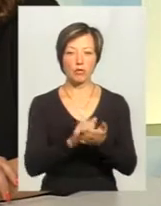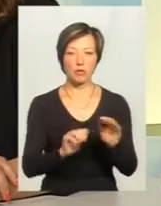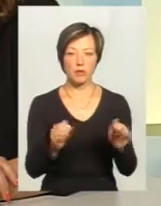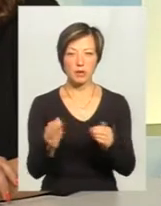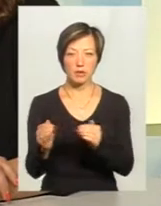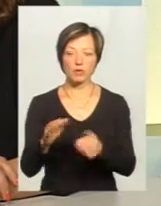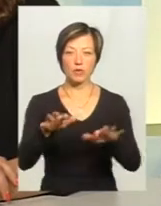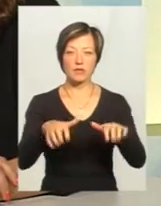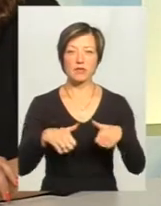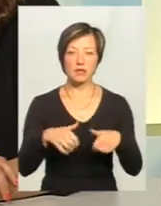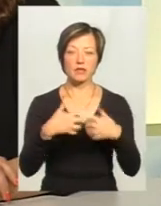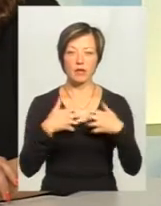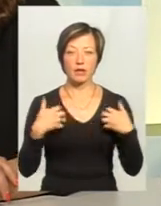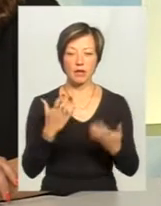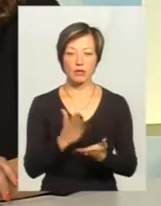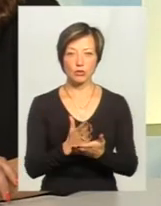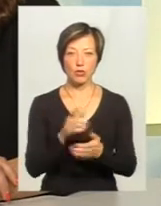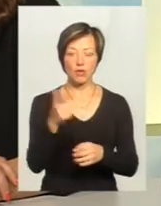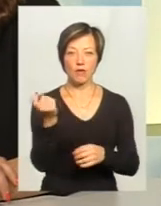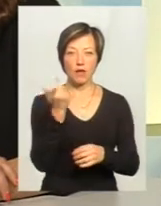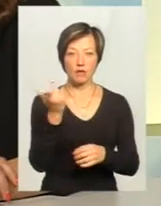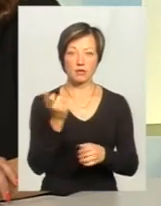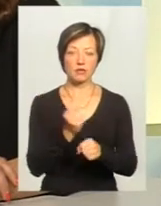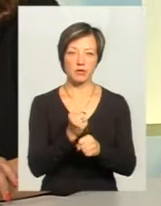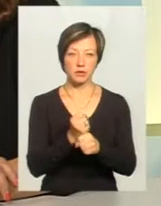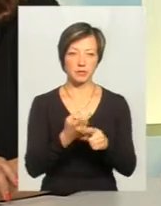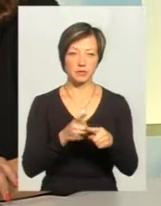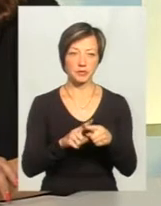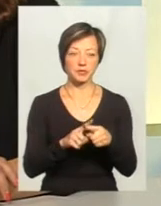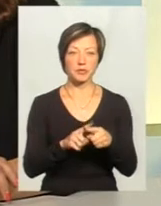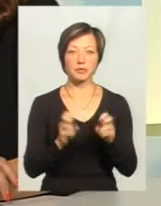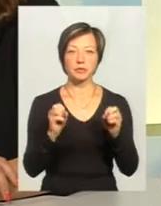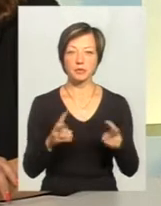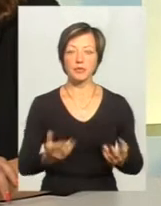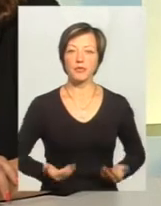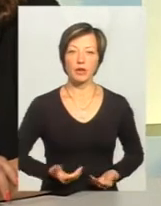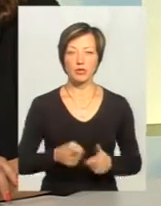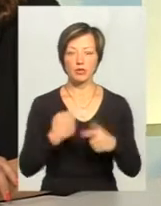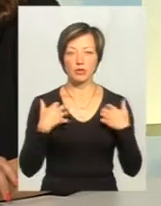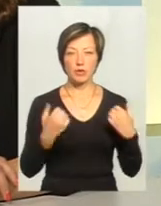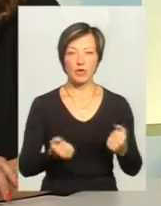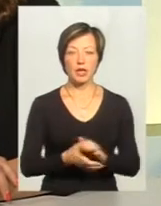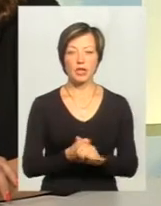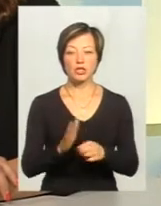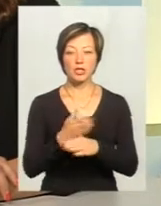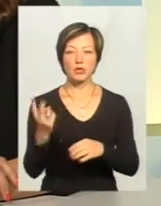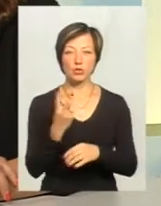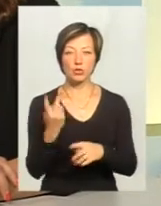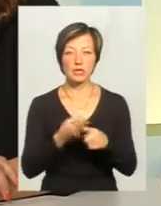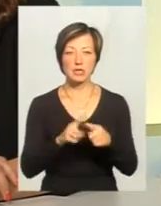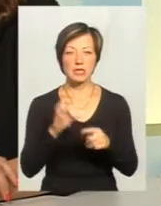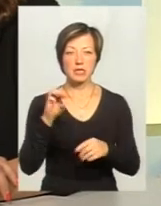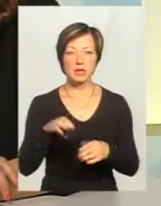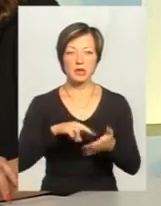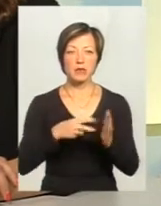громадян з конфіскацією тварини, якщо перебування тварини у власника, якщо це вчинено власником тварини. Становить загрозу для її життя або здоров'я. Часина друга цієї